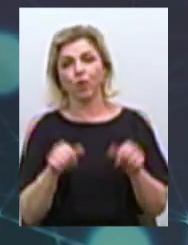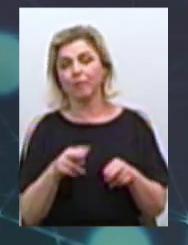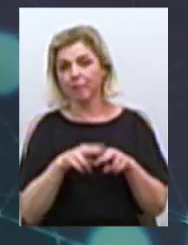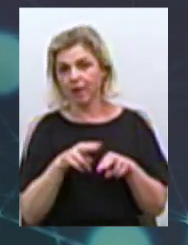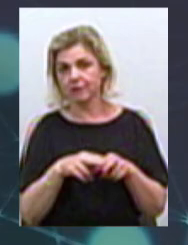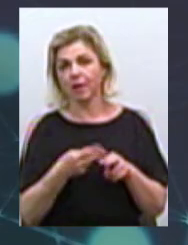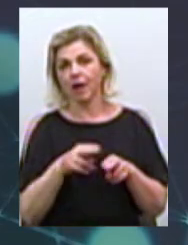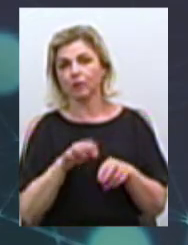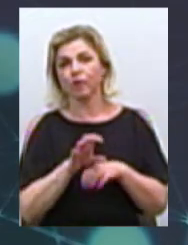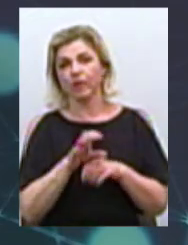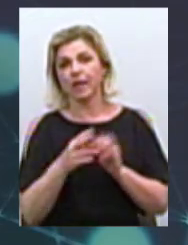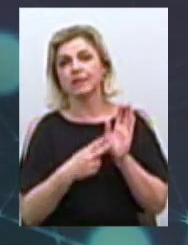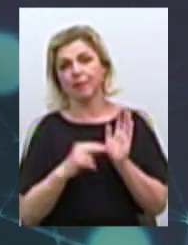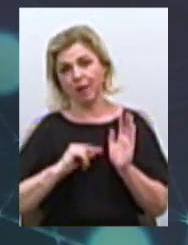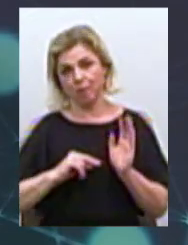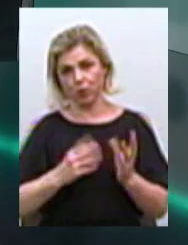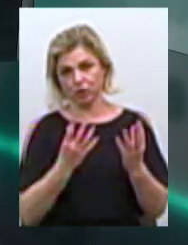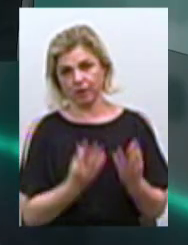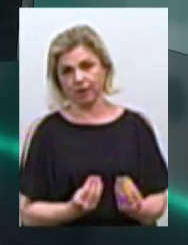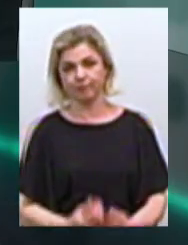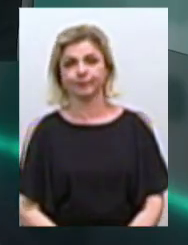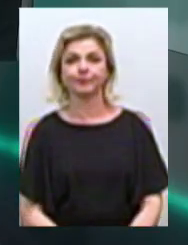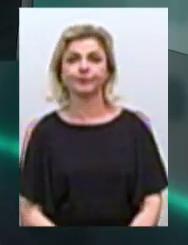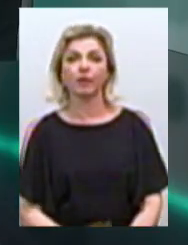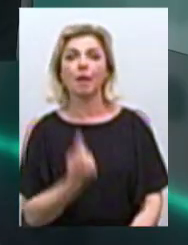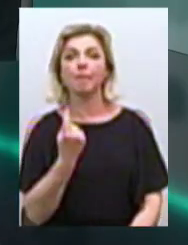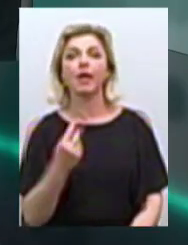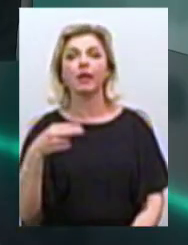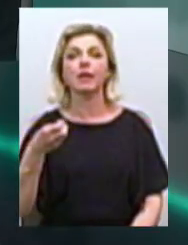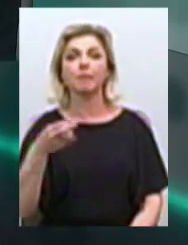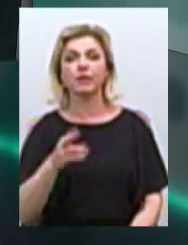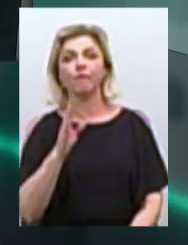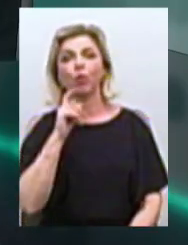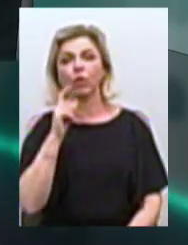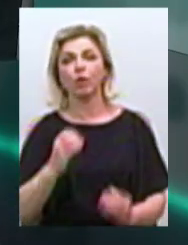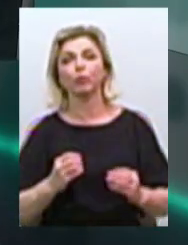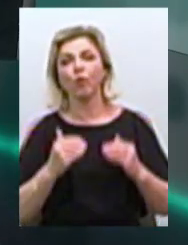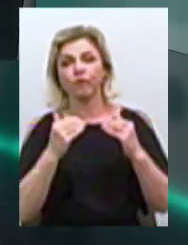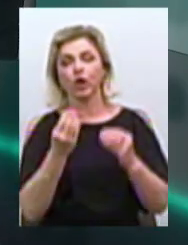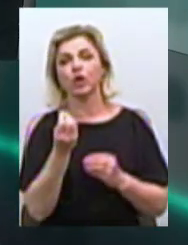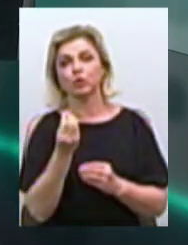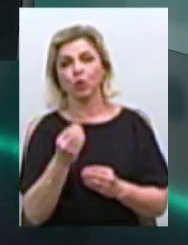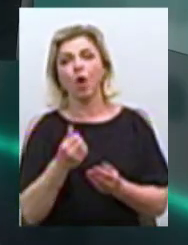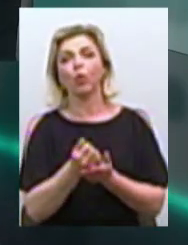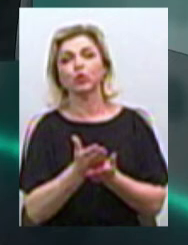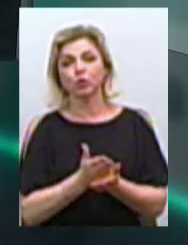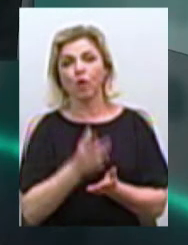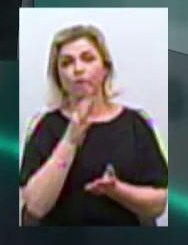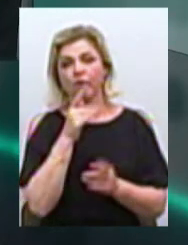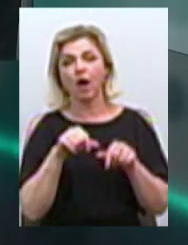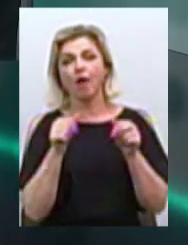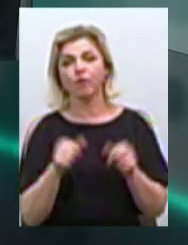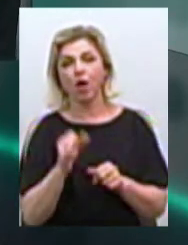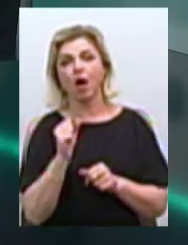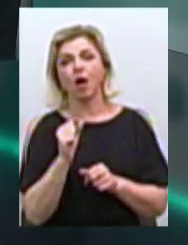який виготовляється 7 робочих днів. З 1 липня в Україні підвищиться вартість адміністративних послуг ID